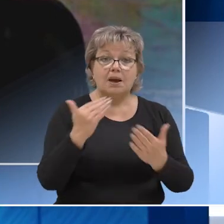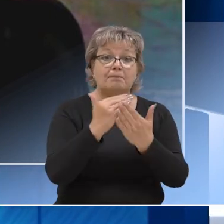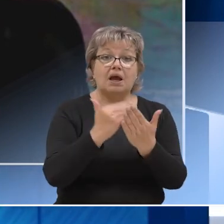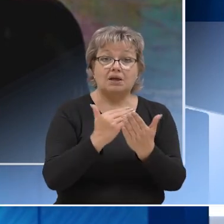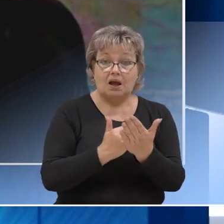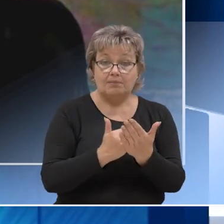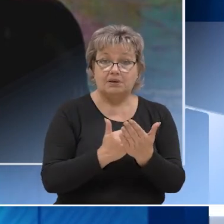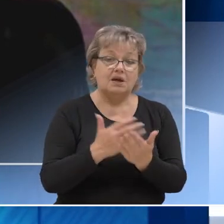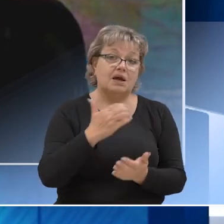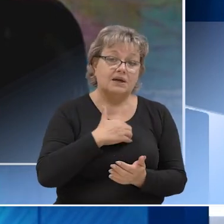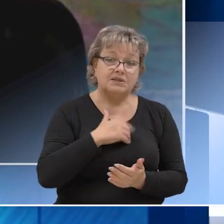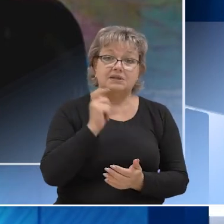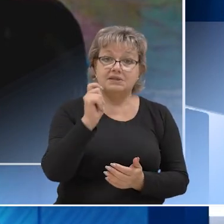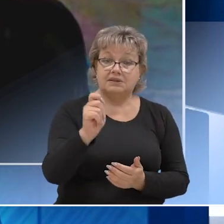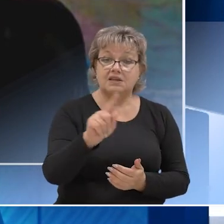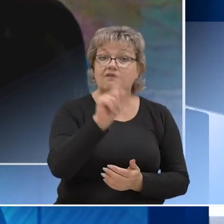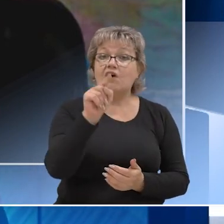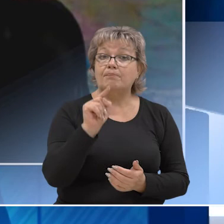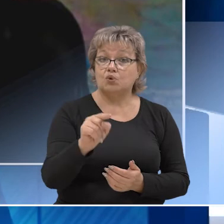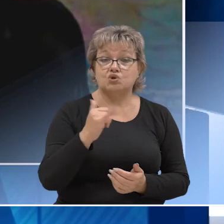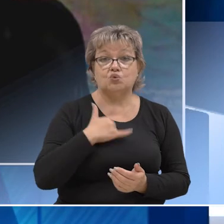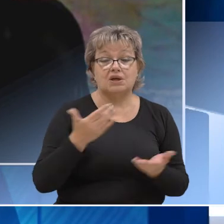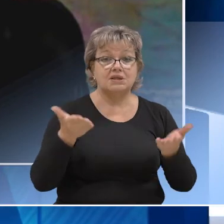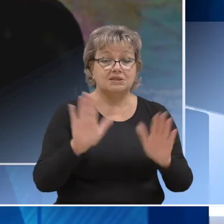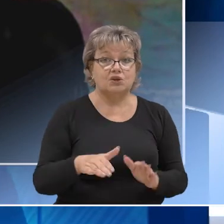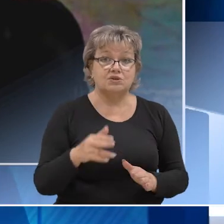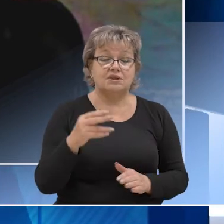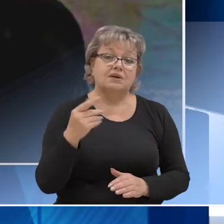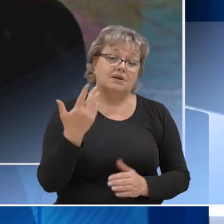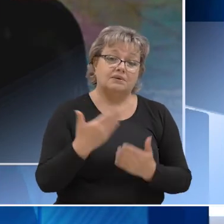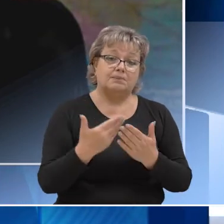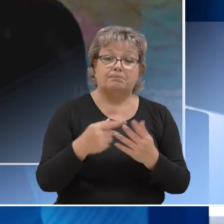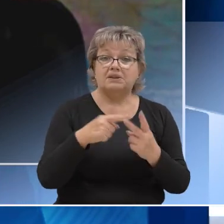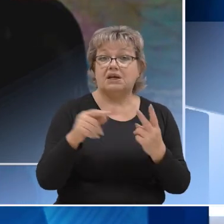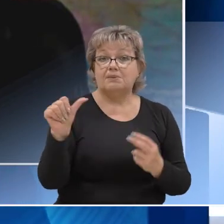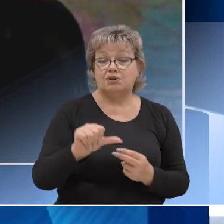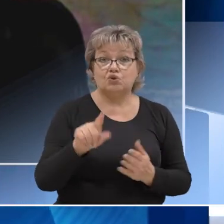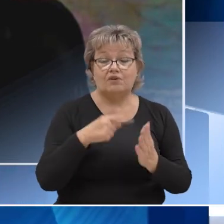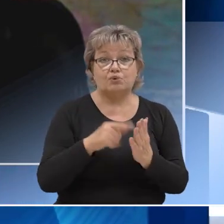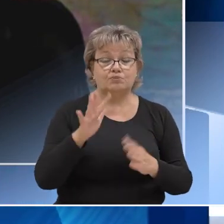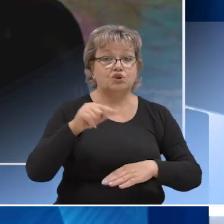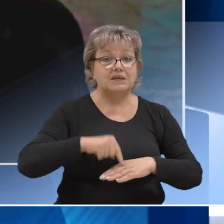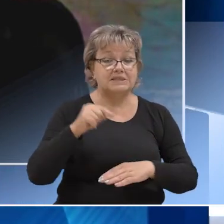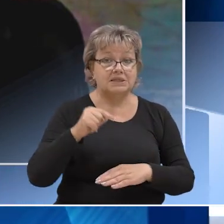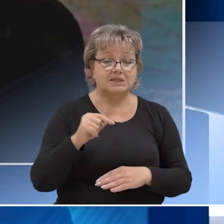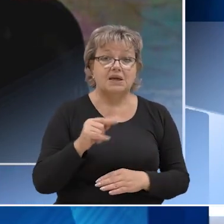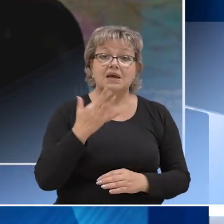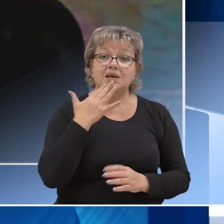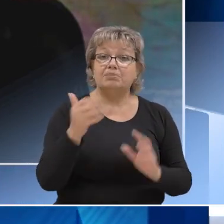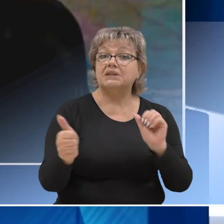программы хотелось бы задать крайне важный вопрос. У нас остается буквально минутка-полторы. Вопрос будет касаться